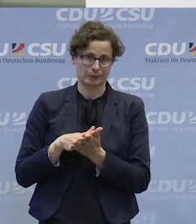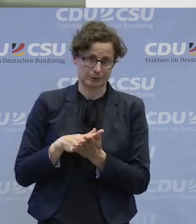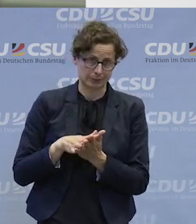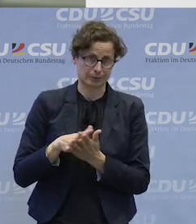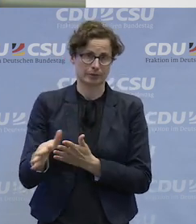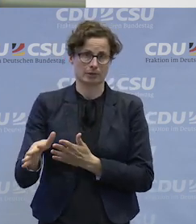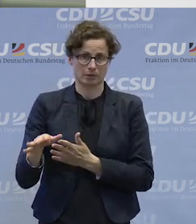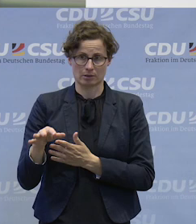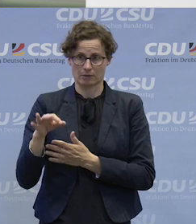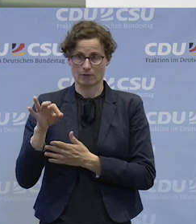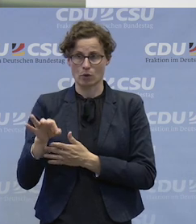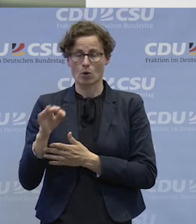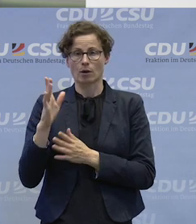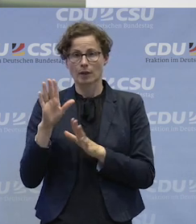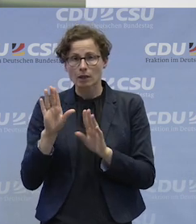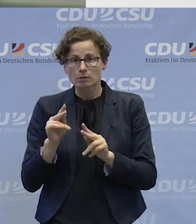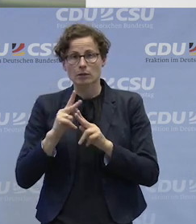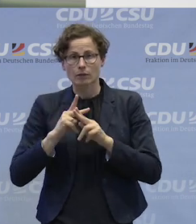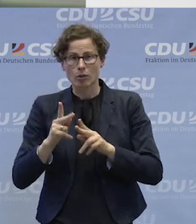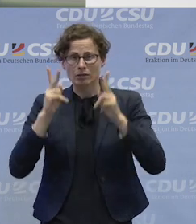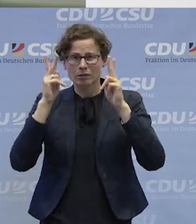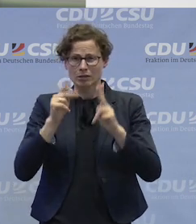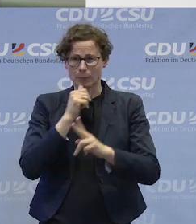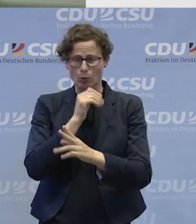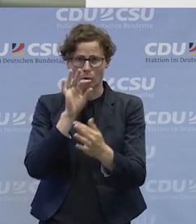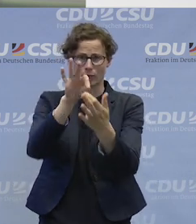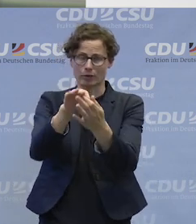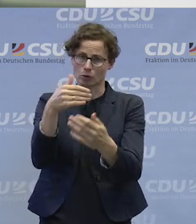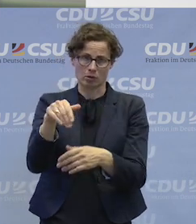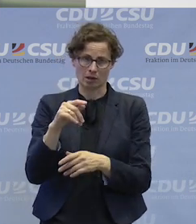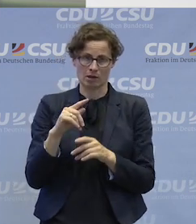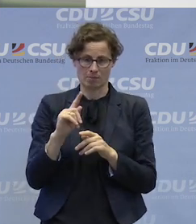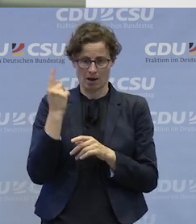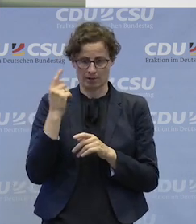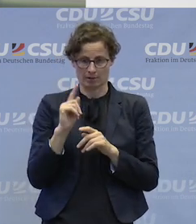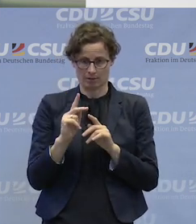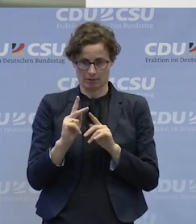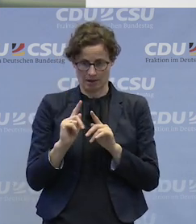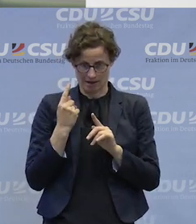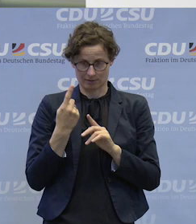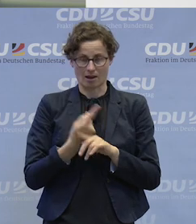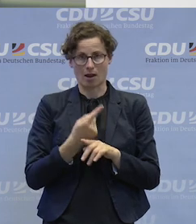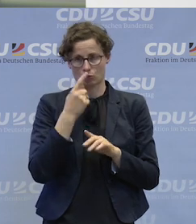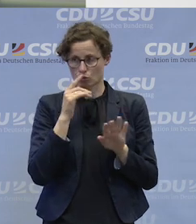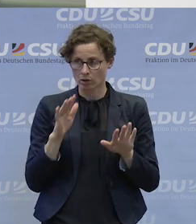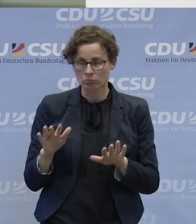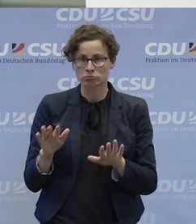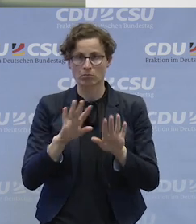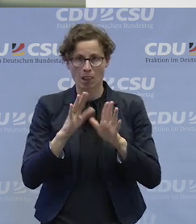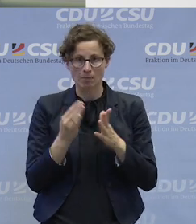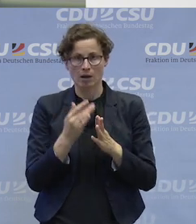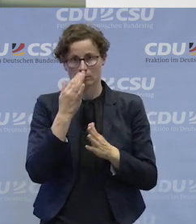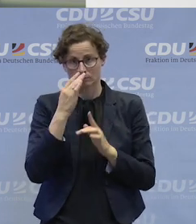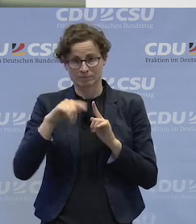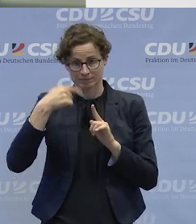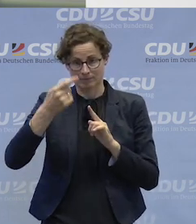weniger mit dem eigentlichen Beruf, den man dann später gehen will, in der Werkstatt oder auch weitergehend zu tun hat. Und de facto ist